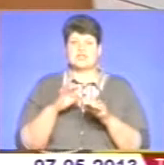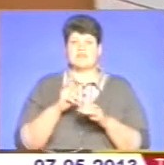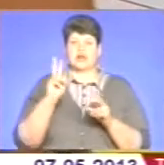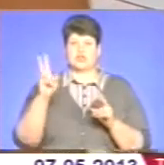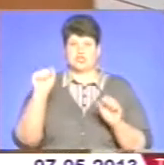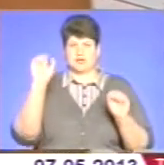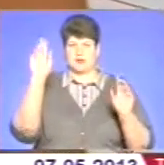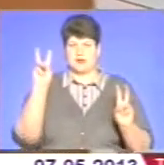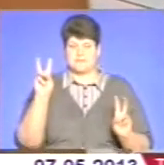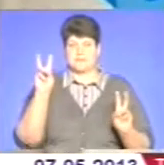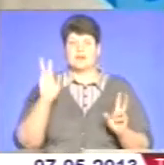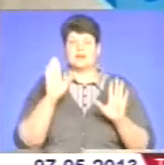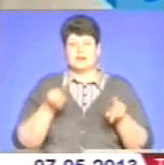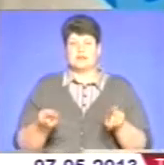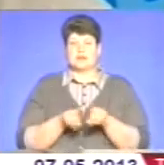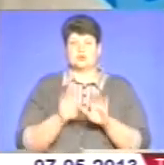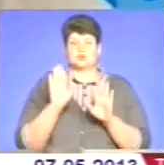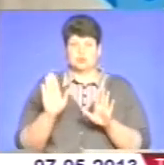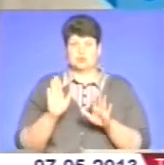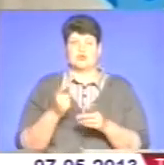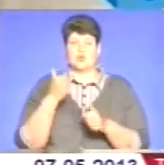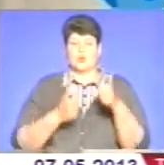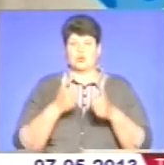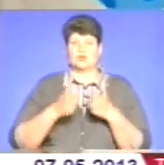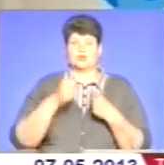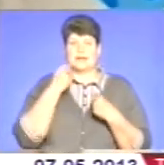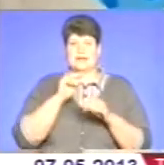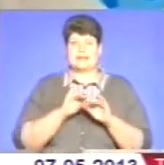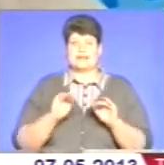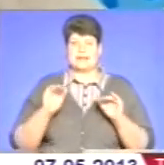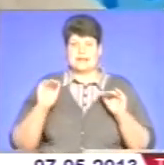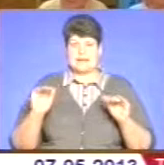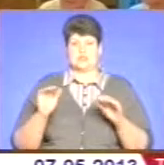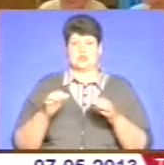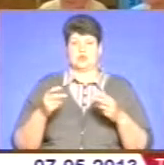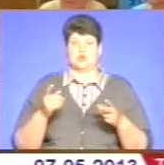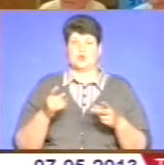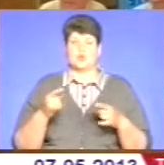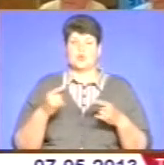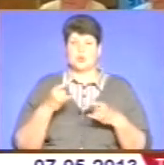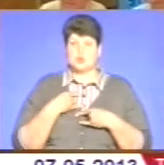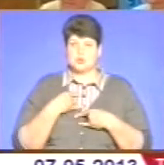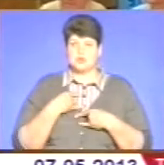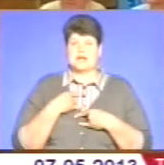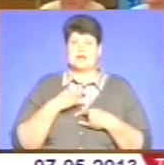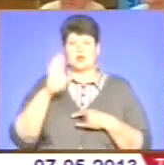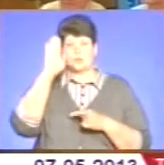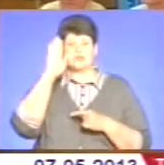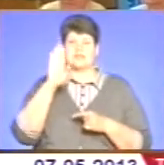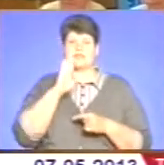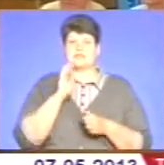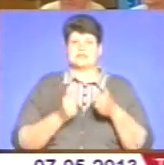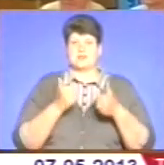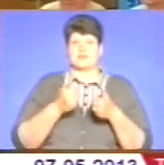проведуть конкурс на найкращий дитячий національний костюм з елементами вишивки ручної роботи. Хлопчики та дівчатка змагатимуться